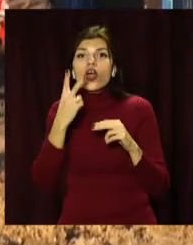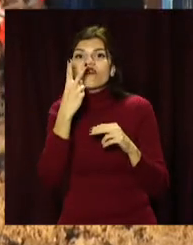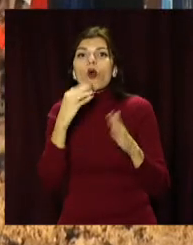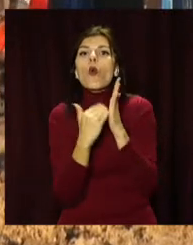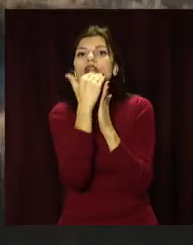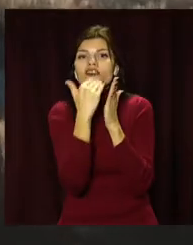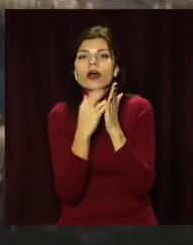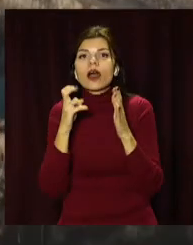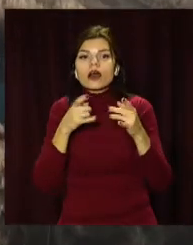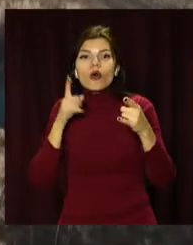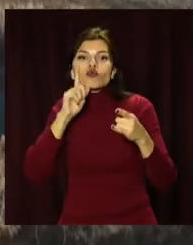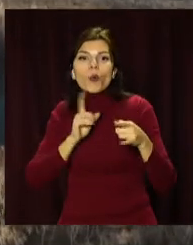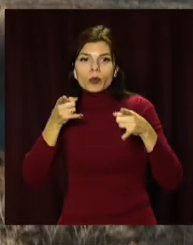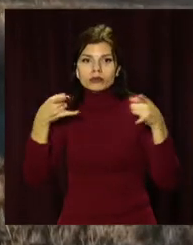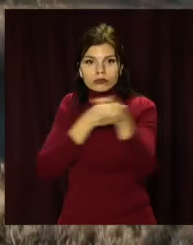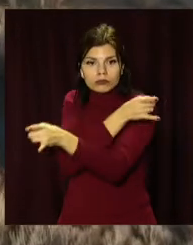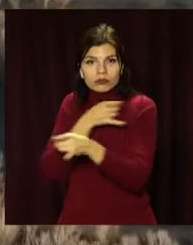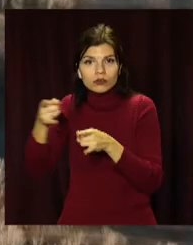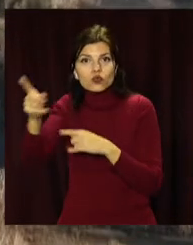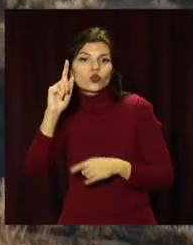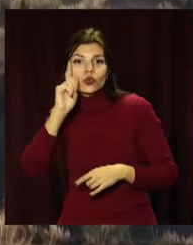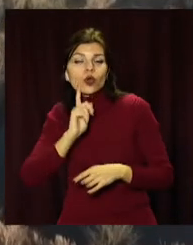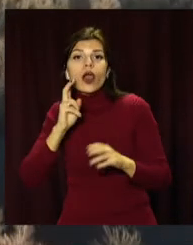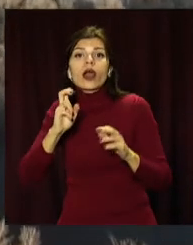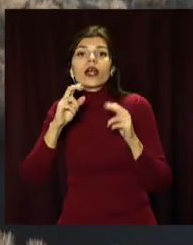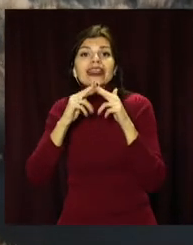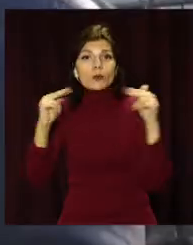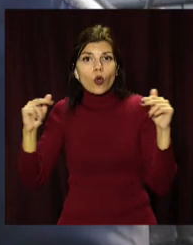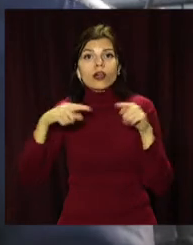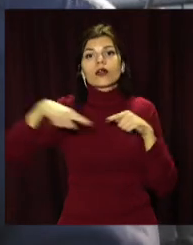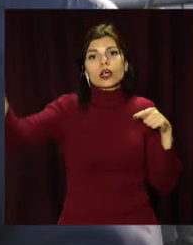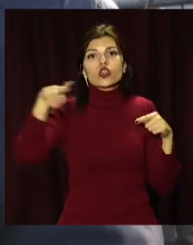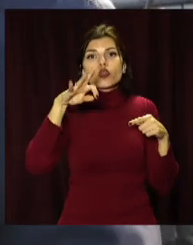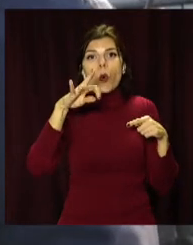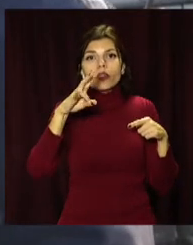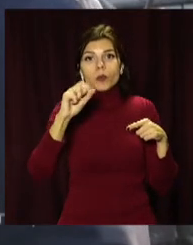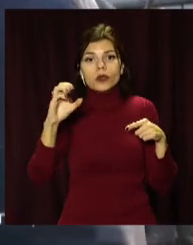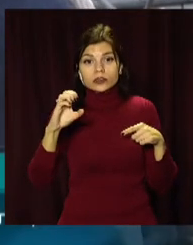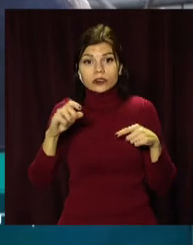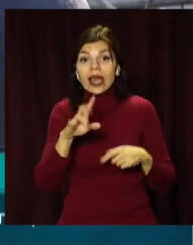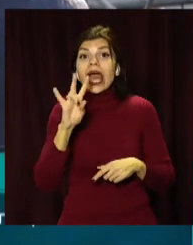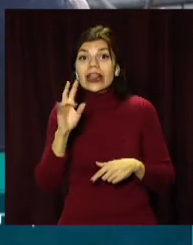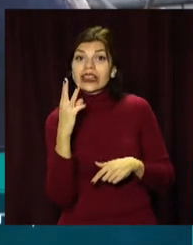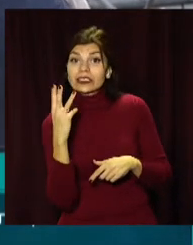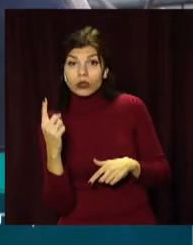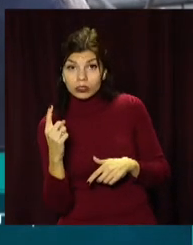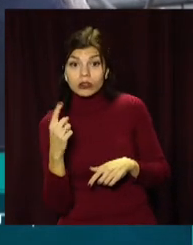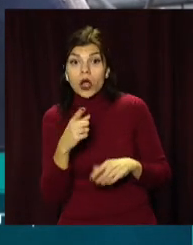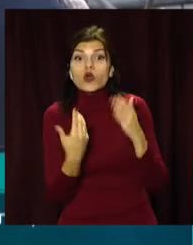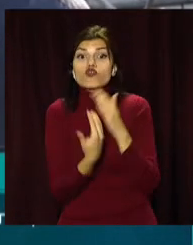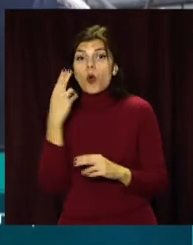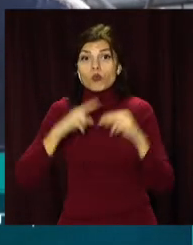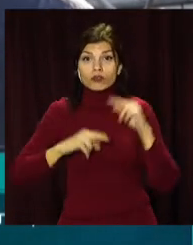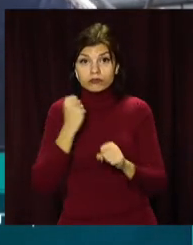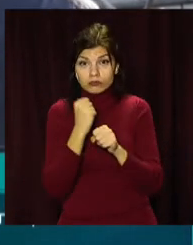транспортну розв'язку та зводять міст над каналом Дніпро-Донбас. Зараз ми знаходимося на трасі Н31. Це нове